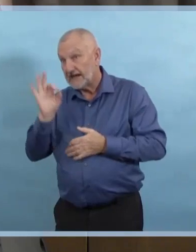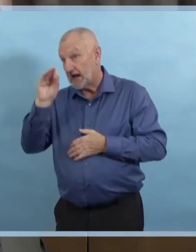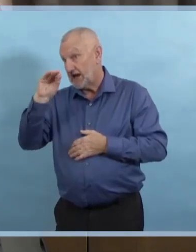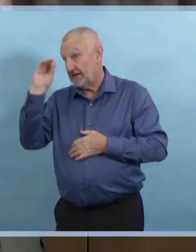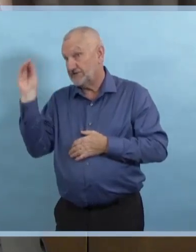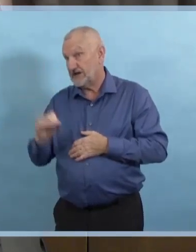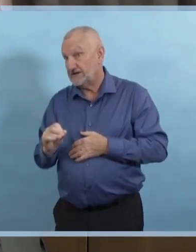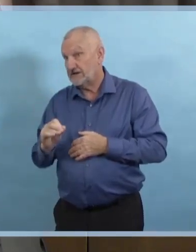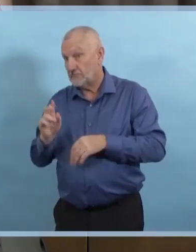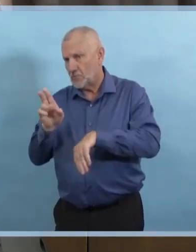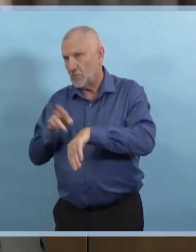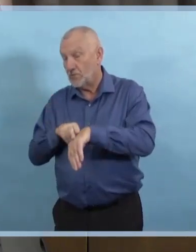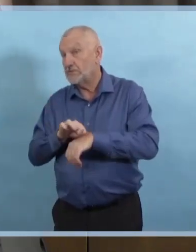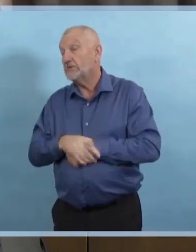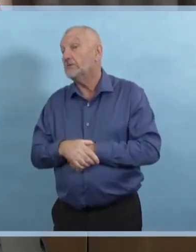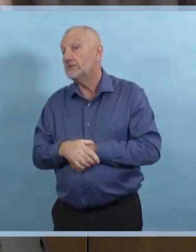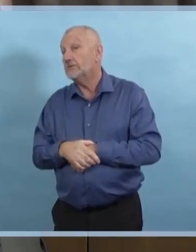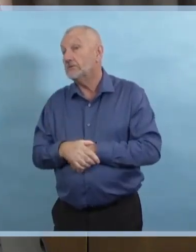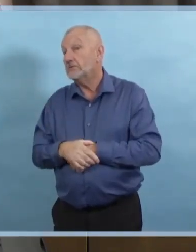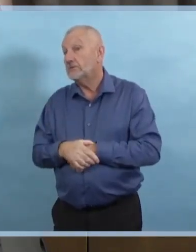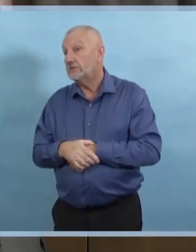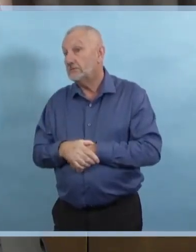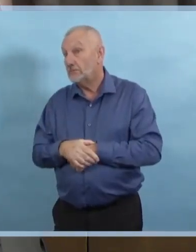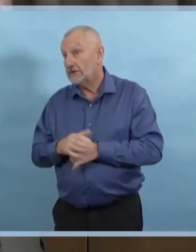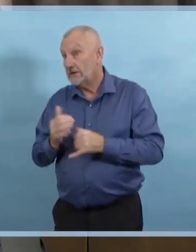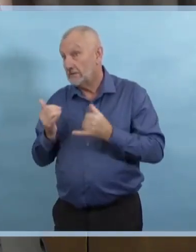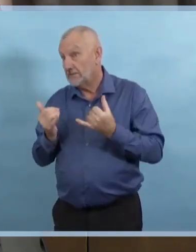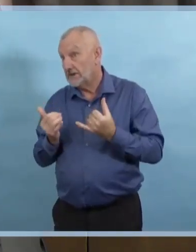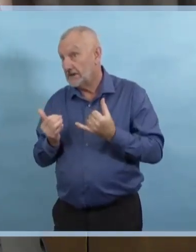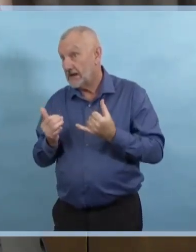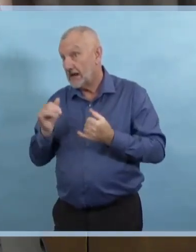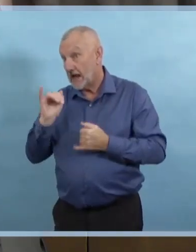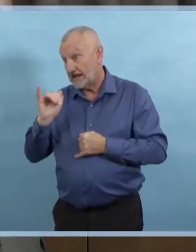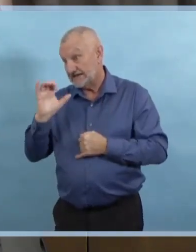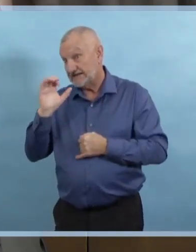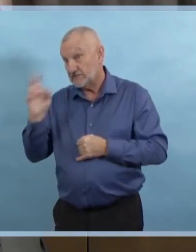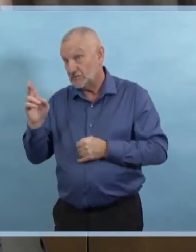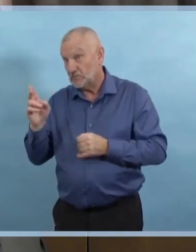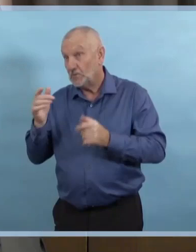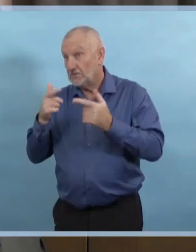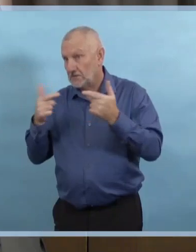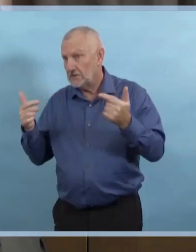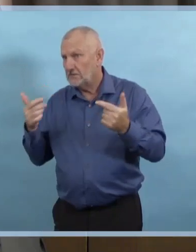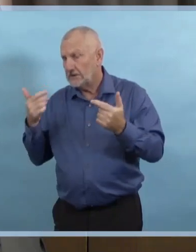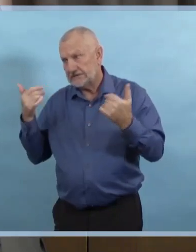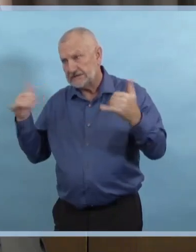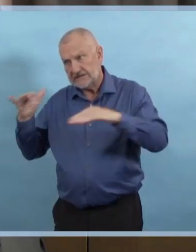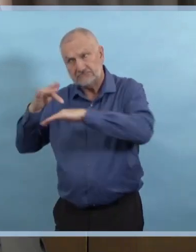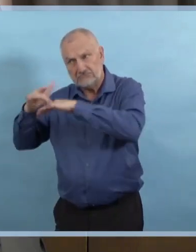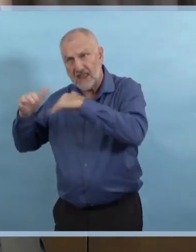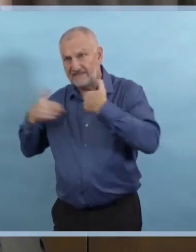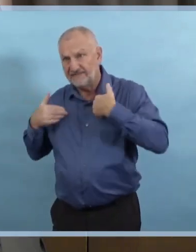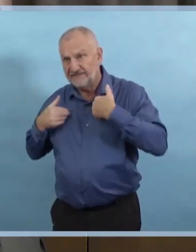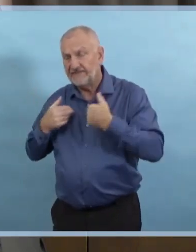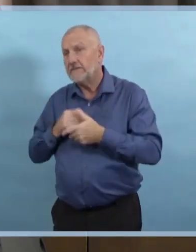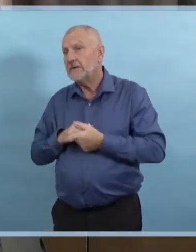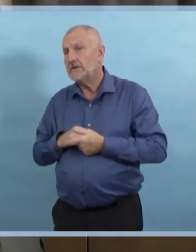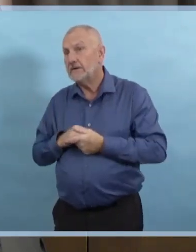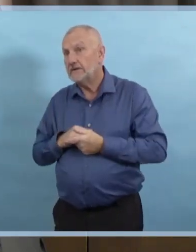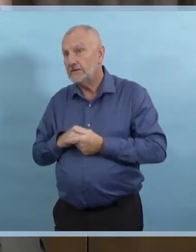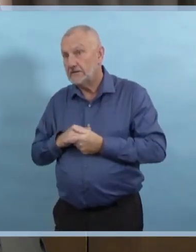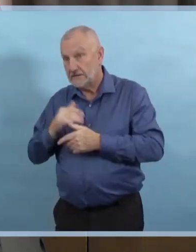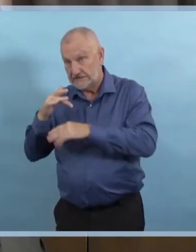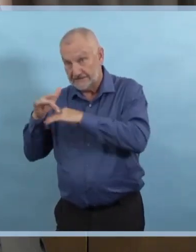Donc, je dirais que nous avons de l'espace et nous pouvons accepter plus de patients dans les soins aigus, mais